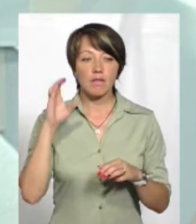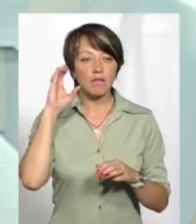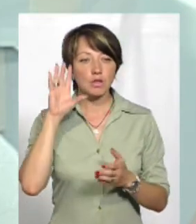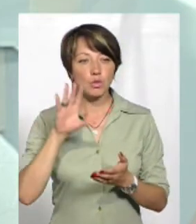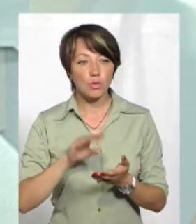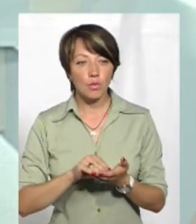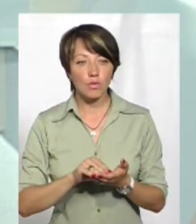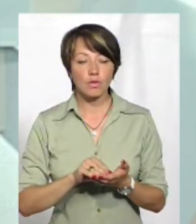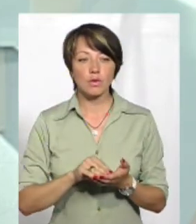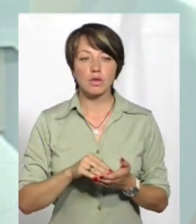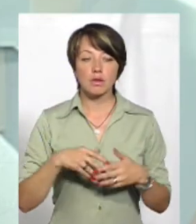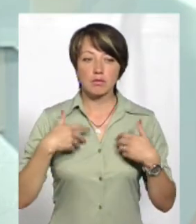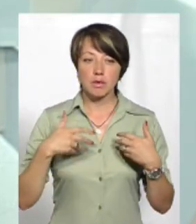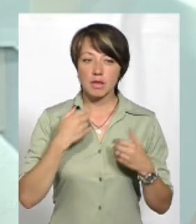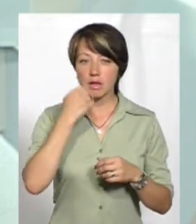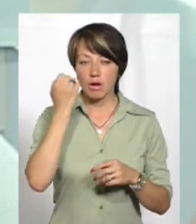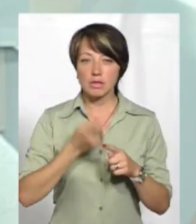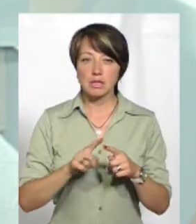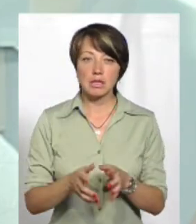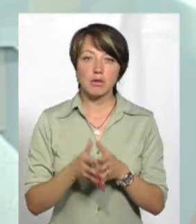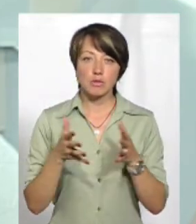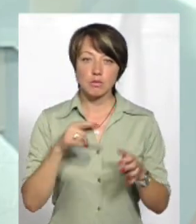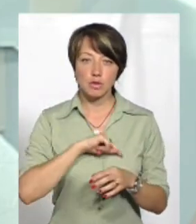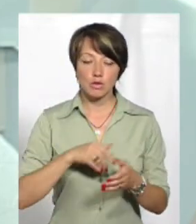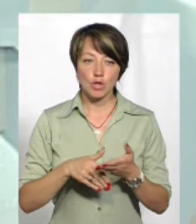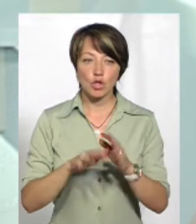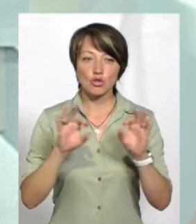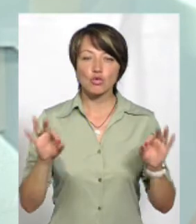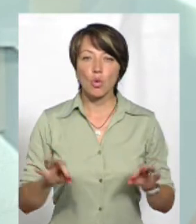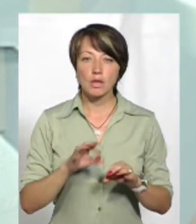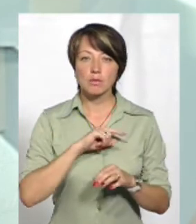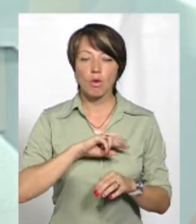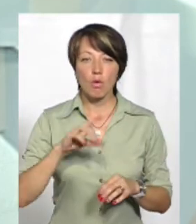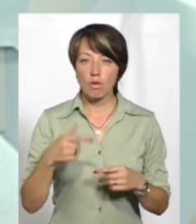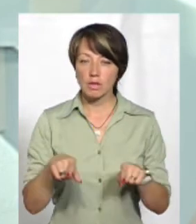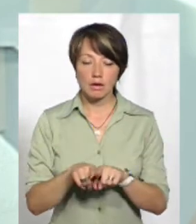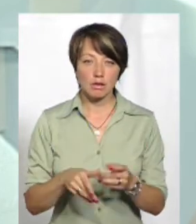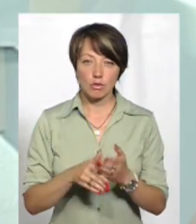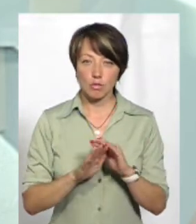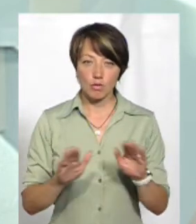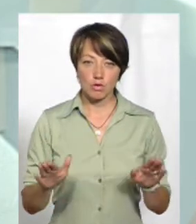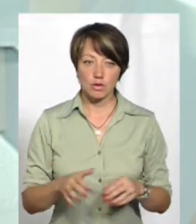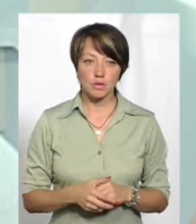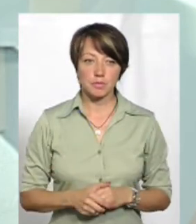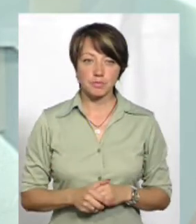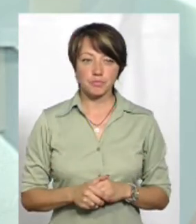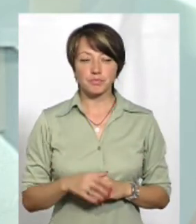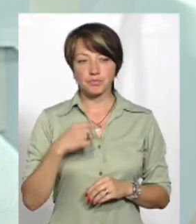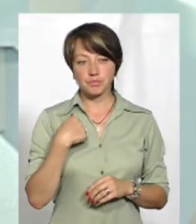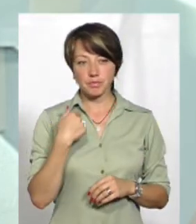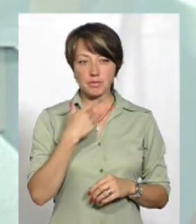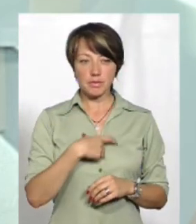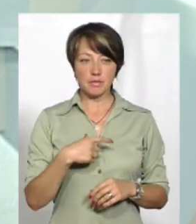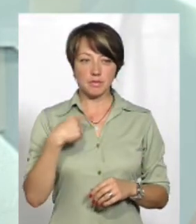вислуховують їх, дякують їм. Це найбільша психологічна допомога. Жоден психолог так не допоможе. Це я кажу по